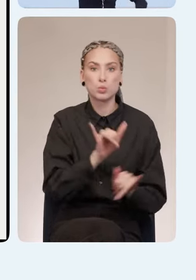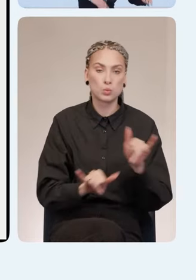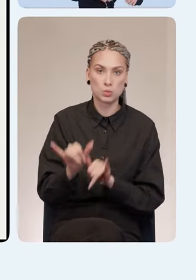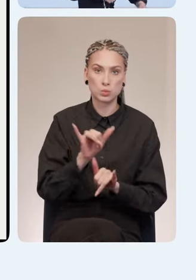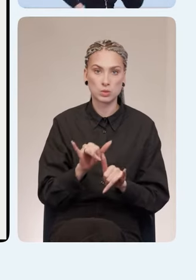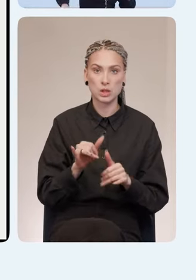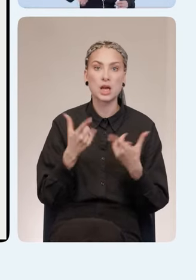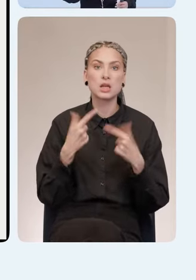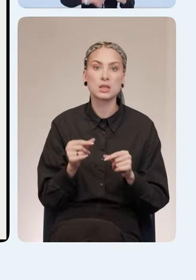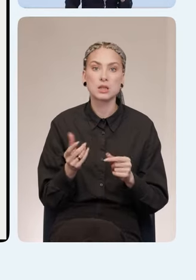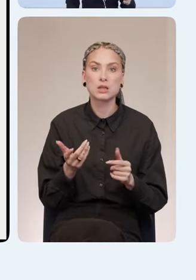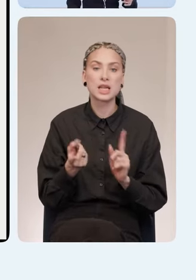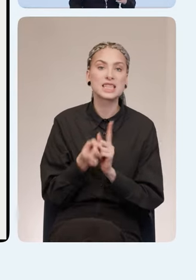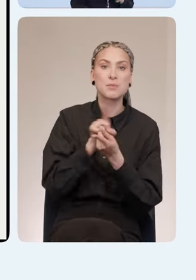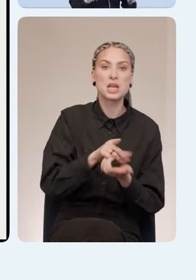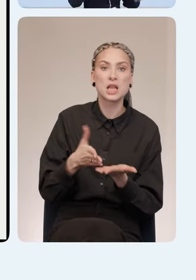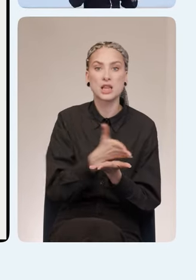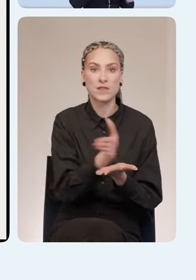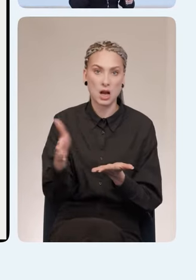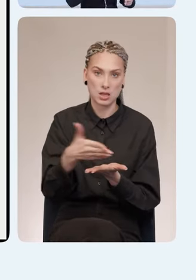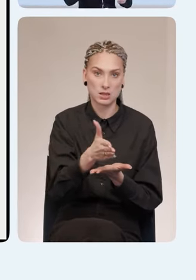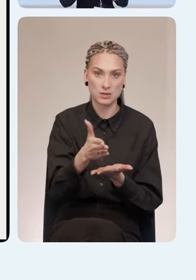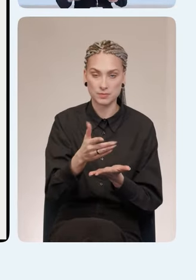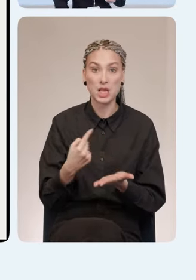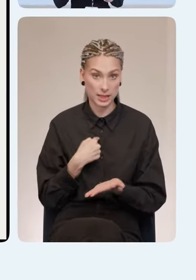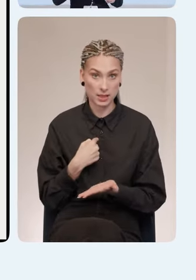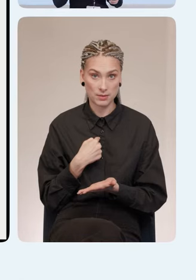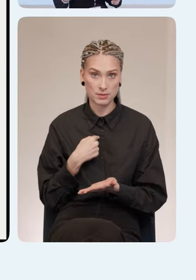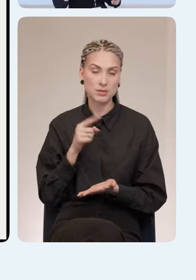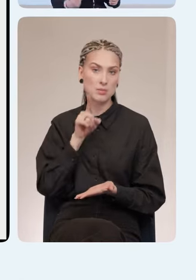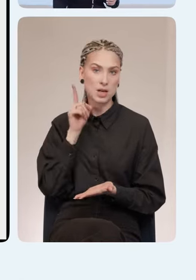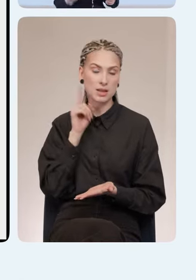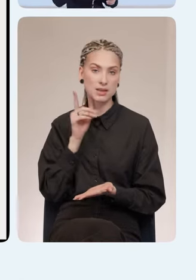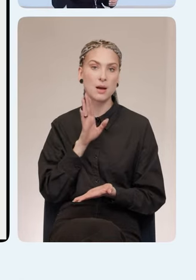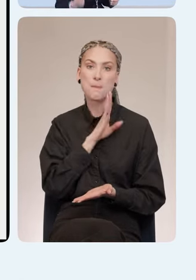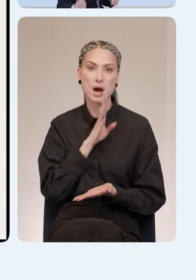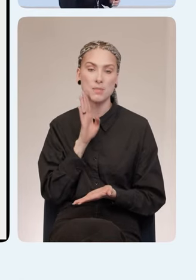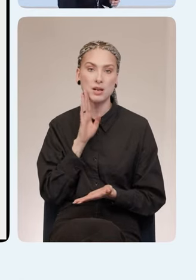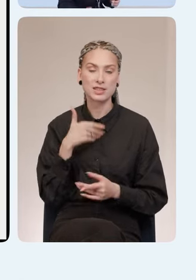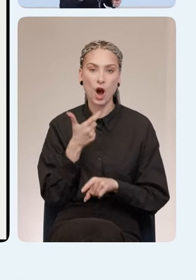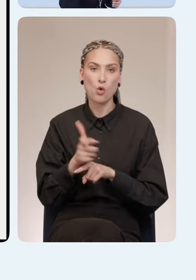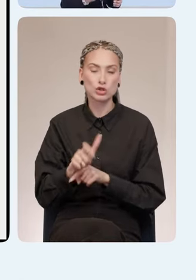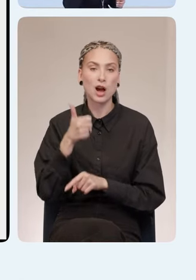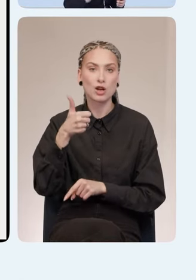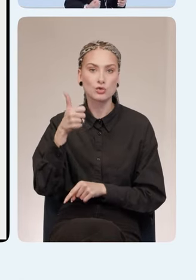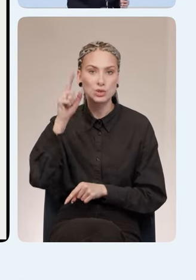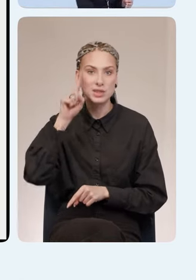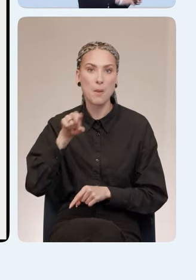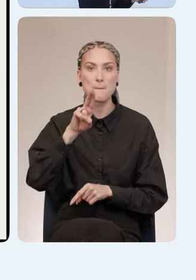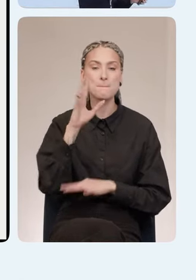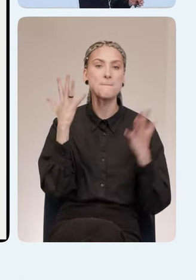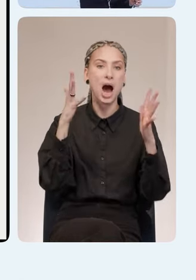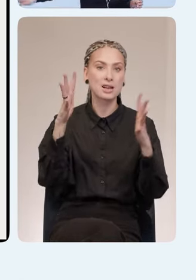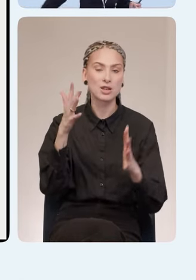в котором изменена навигация. Я, как молодая мать, очень хорошо знаю парк Горького.